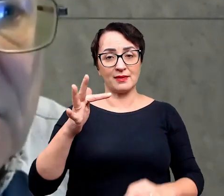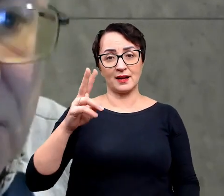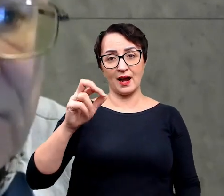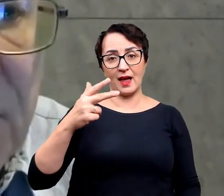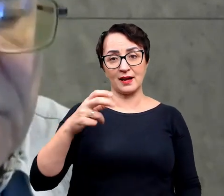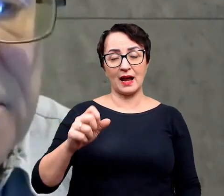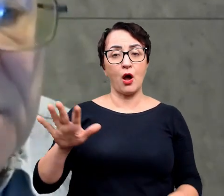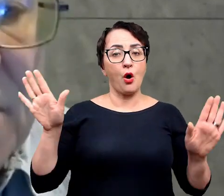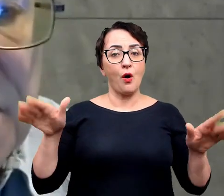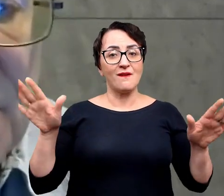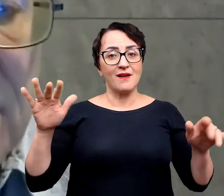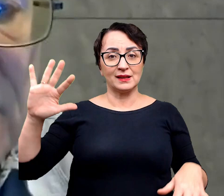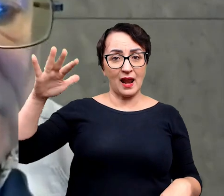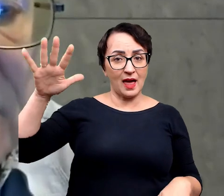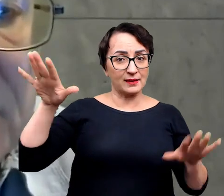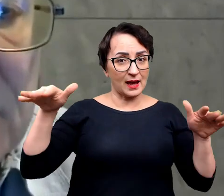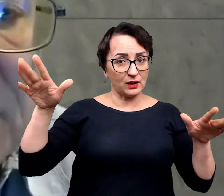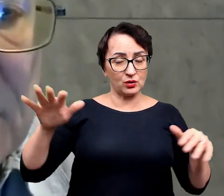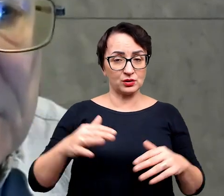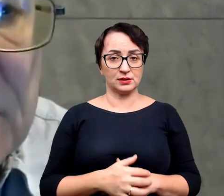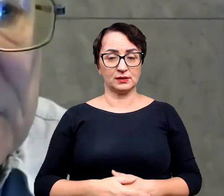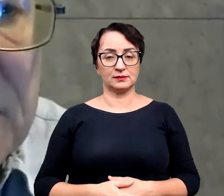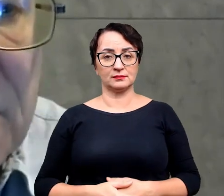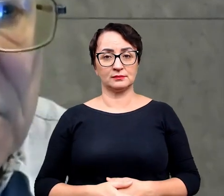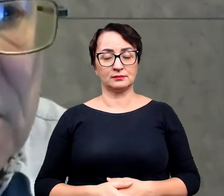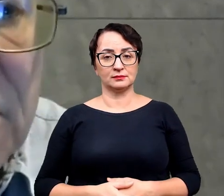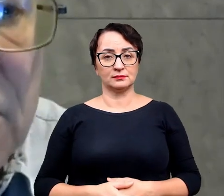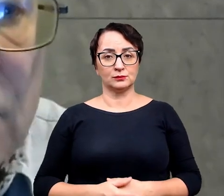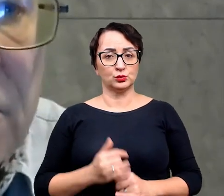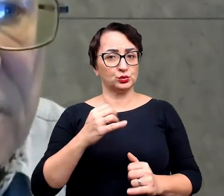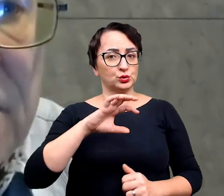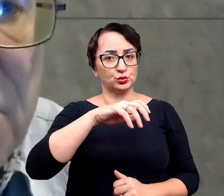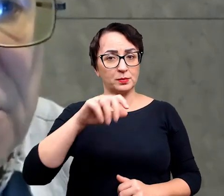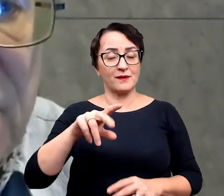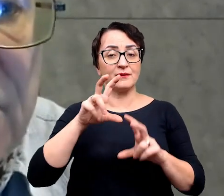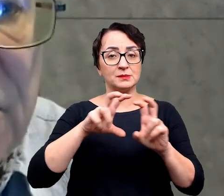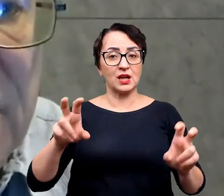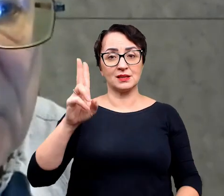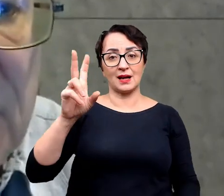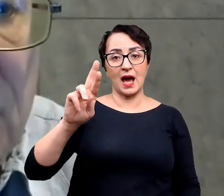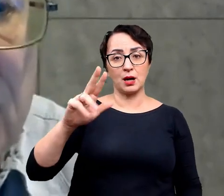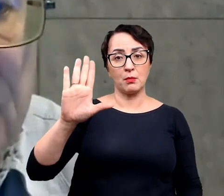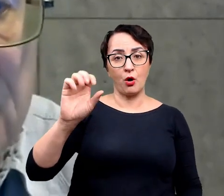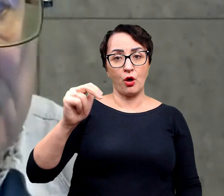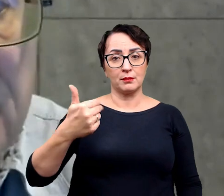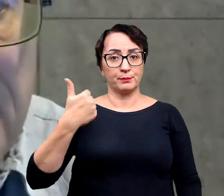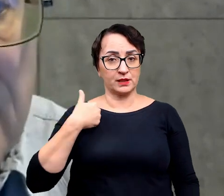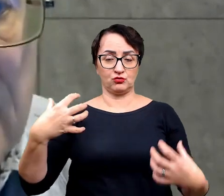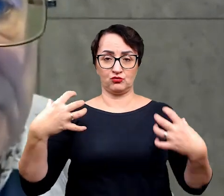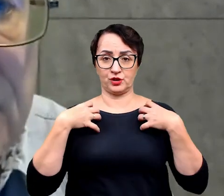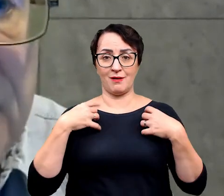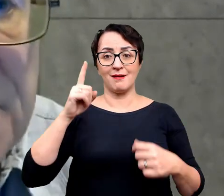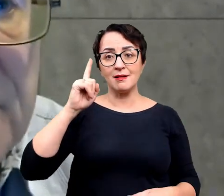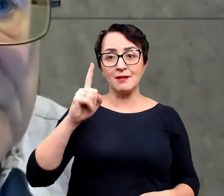owadów latających między innymi innych grup, które w tym czasie w karbonie żyły.